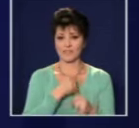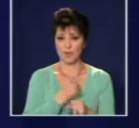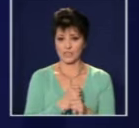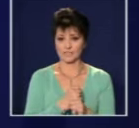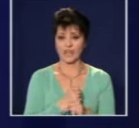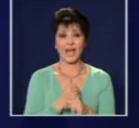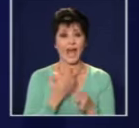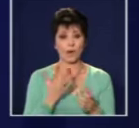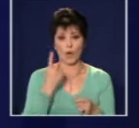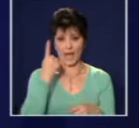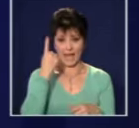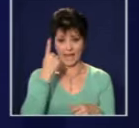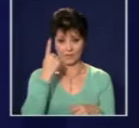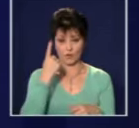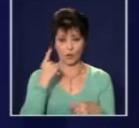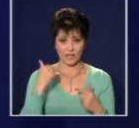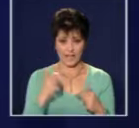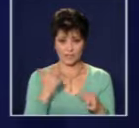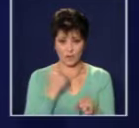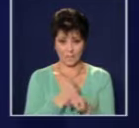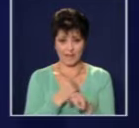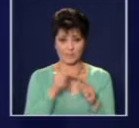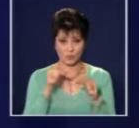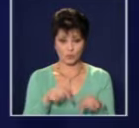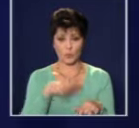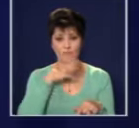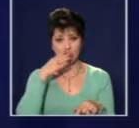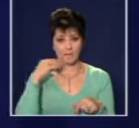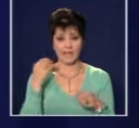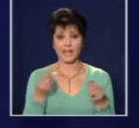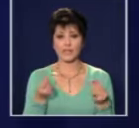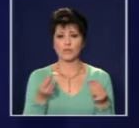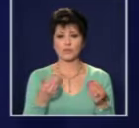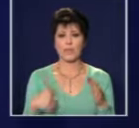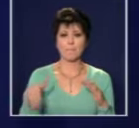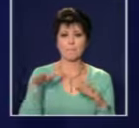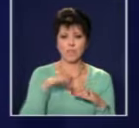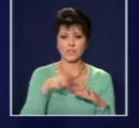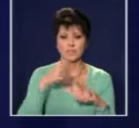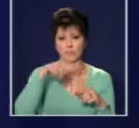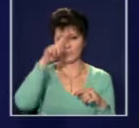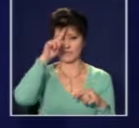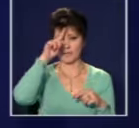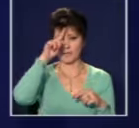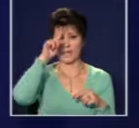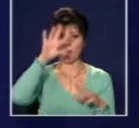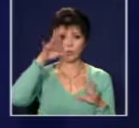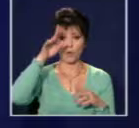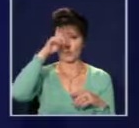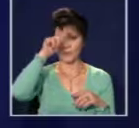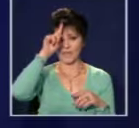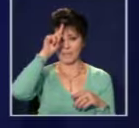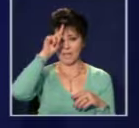нещо произведено в България струва три пъти по-скъпо, отколкото в Германия. Много по-ефтино е за българина да инвестира в енергийна